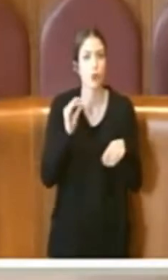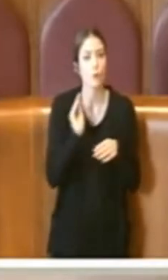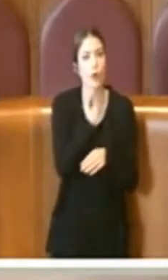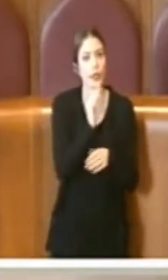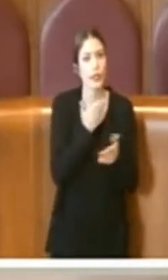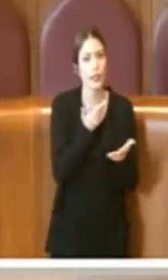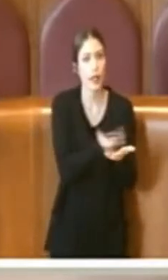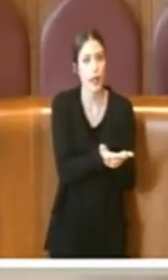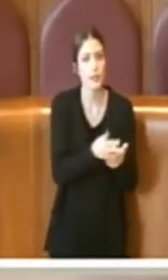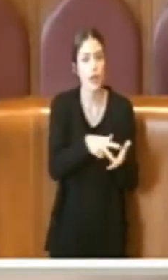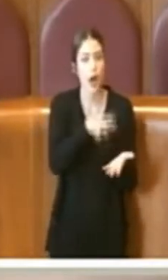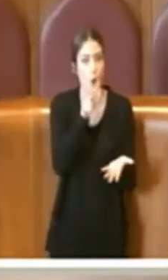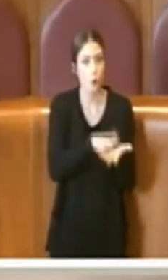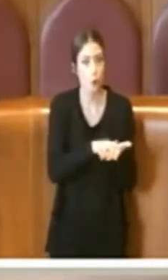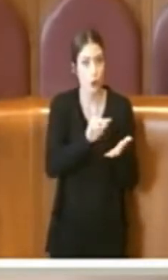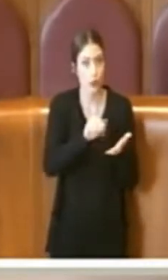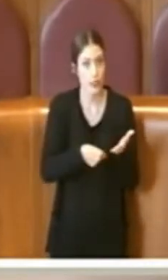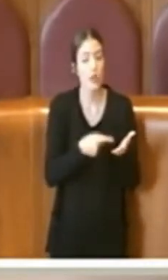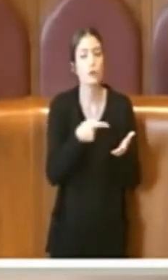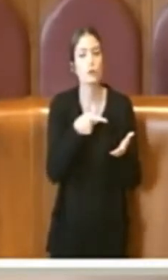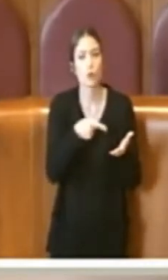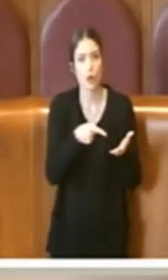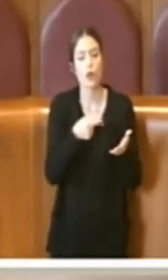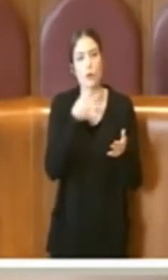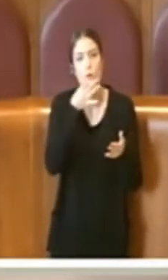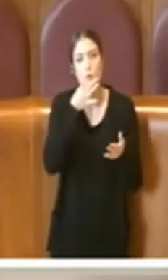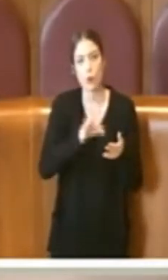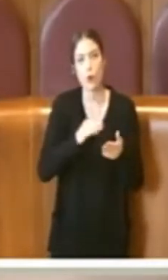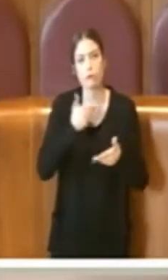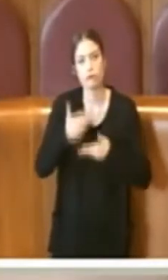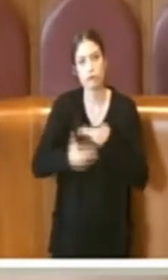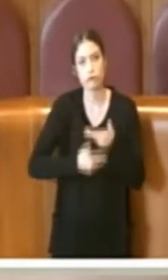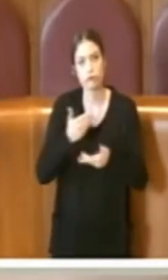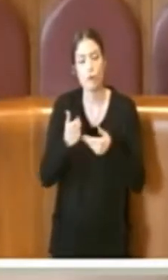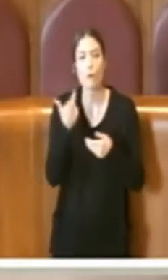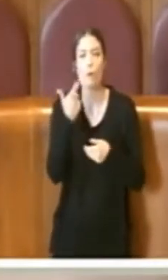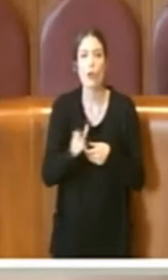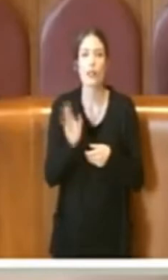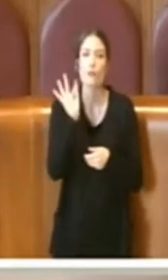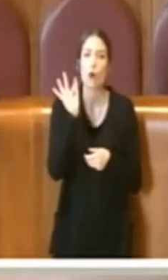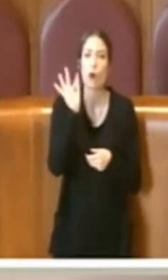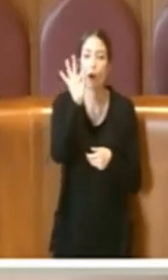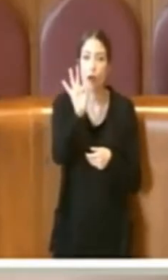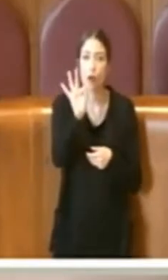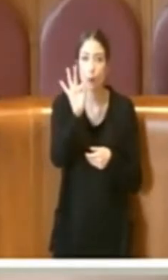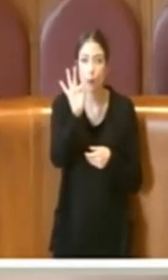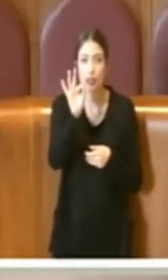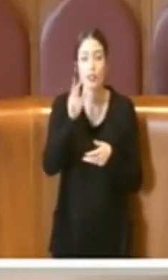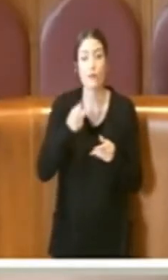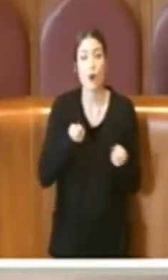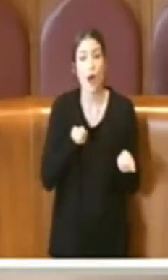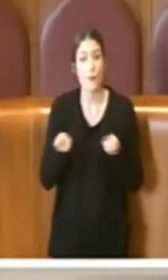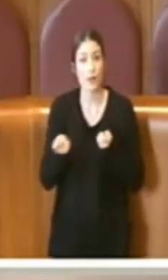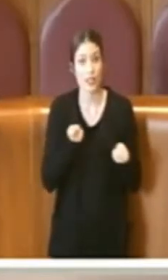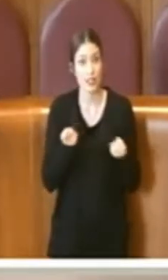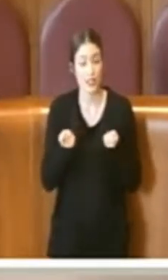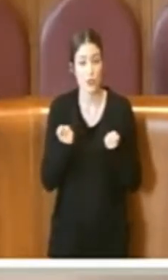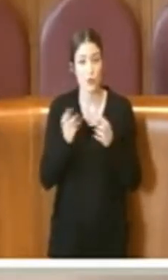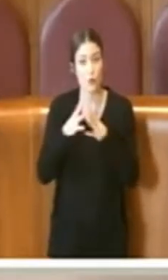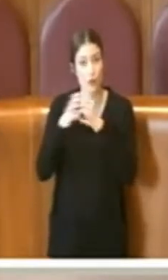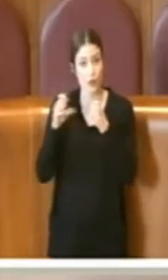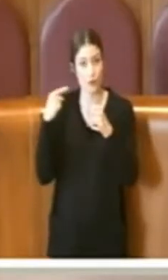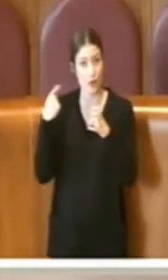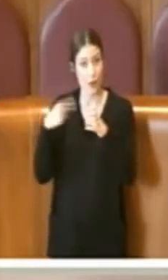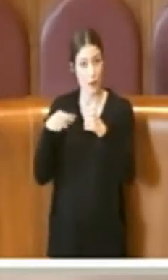autorizzazione possono essere svolte perché l'obiettivo dell'amministrazione è che queste strutture di proprietà